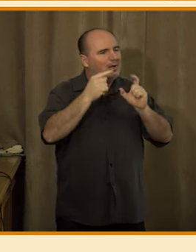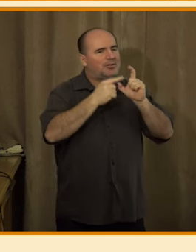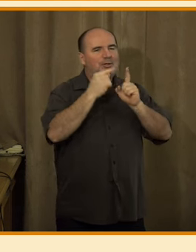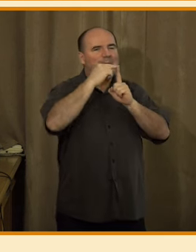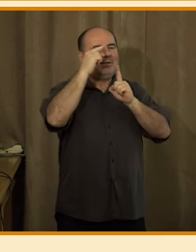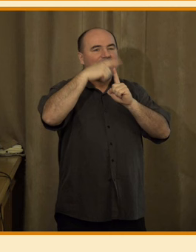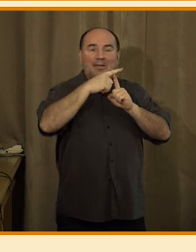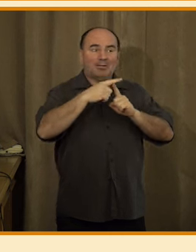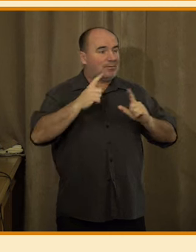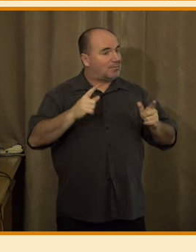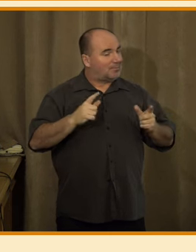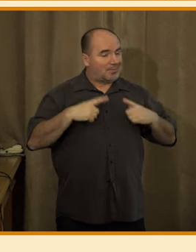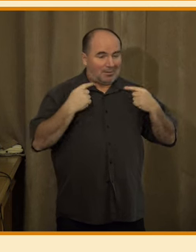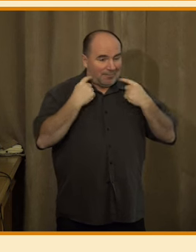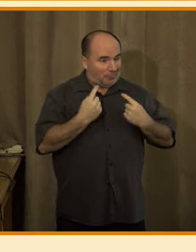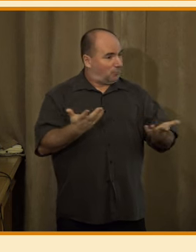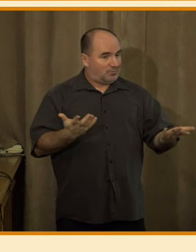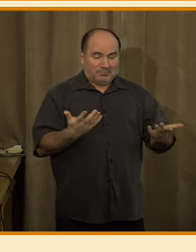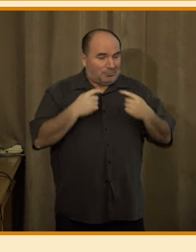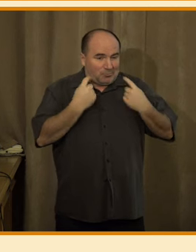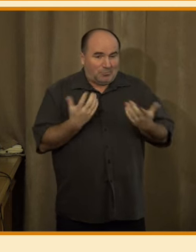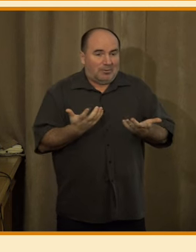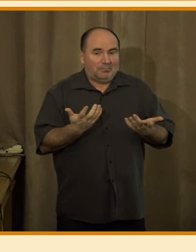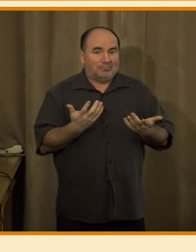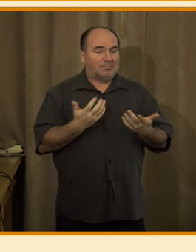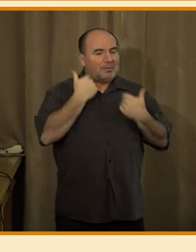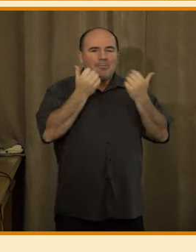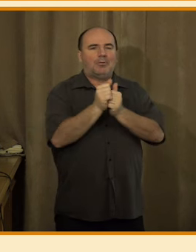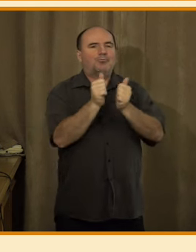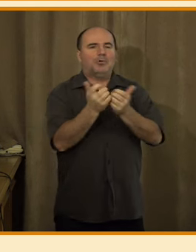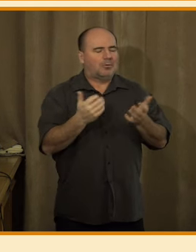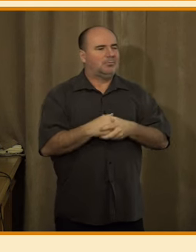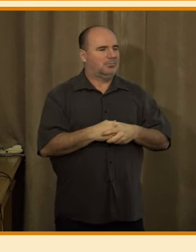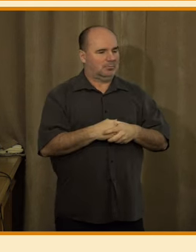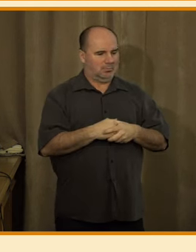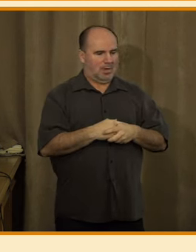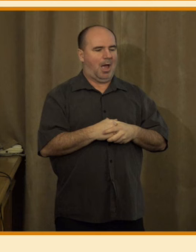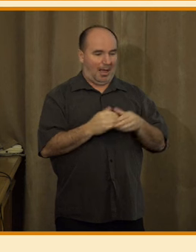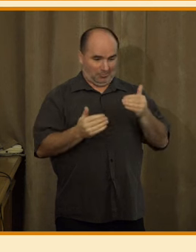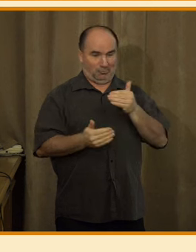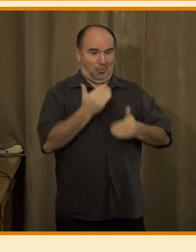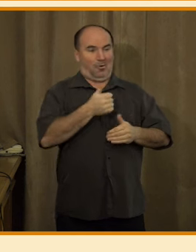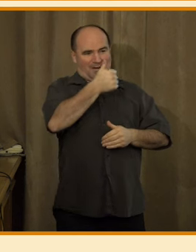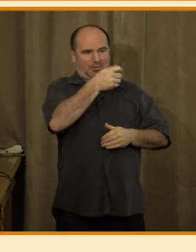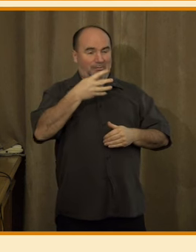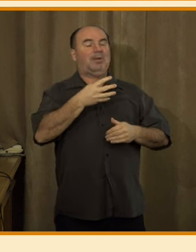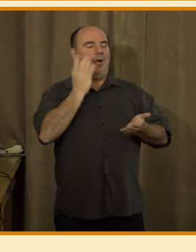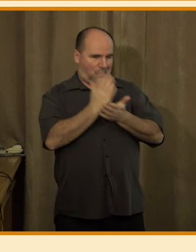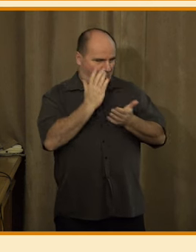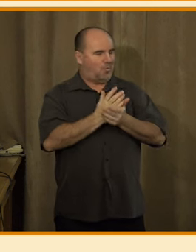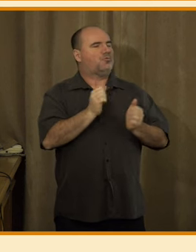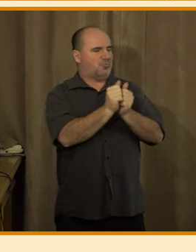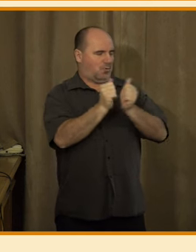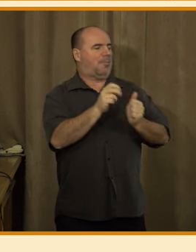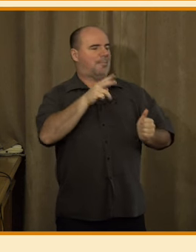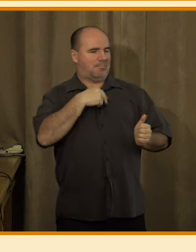tomu, jak jsem tady říkal, že je to poměrně jednoduchý nástroj. Z té necelé čtvrtiny, která už si ho vyzkoušela, tak většinou